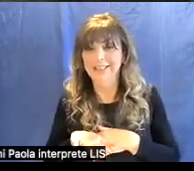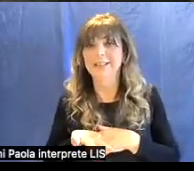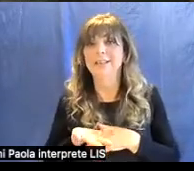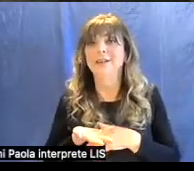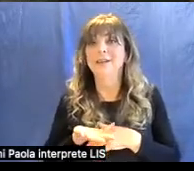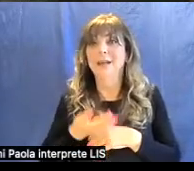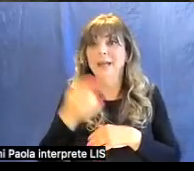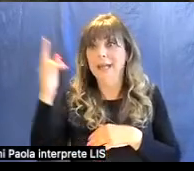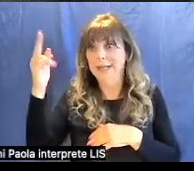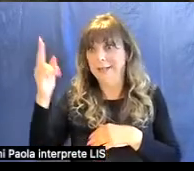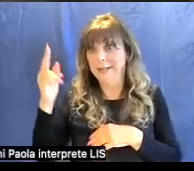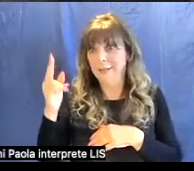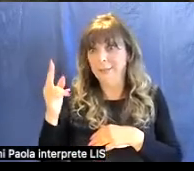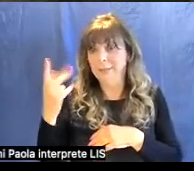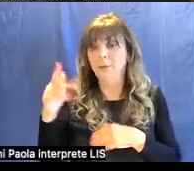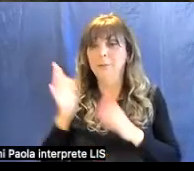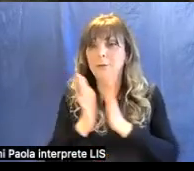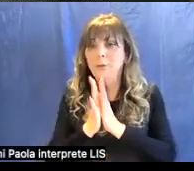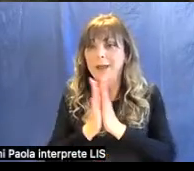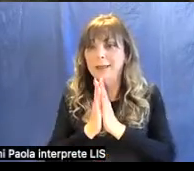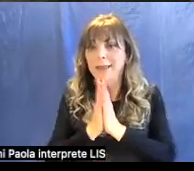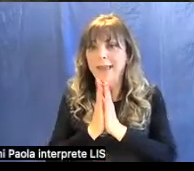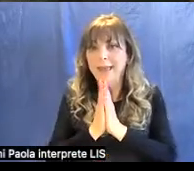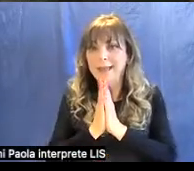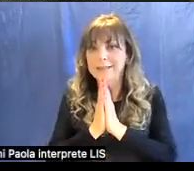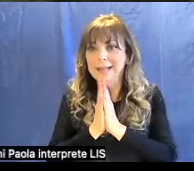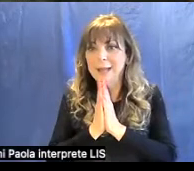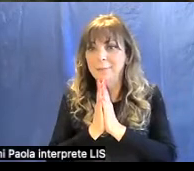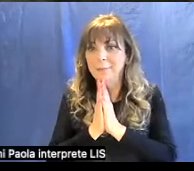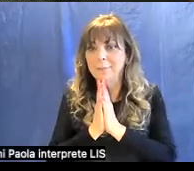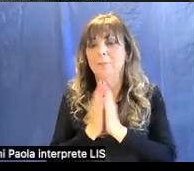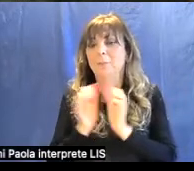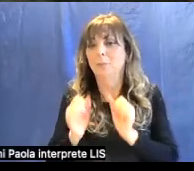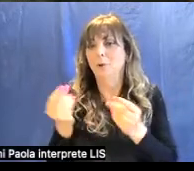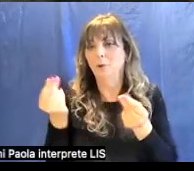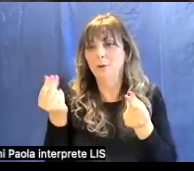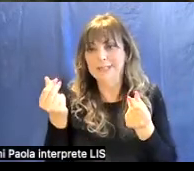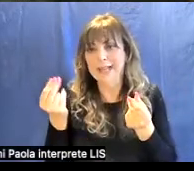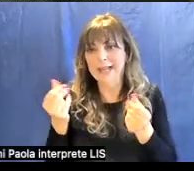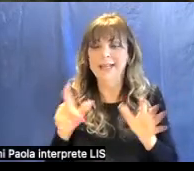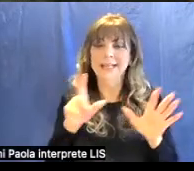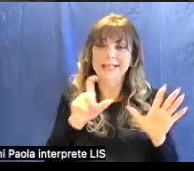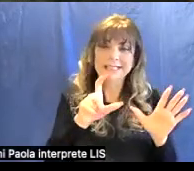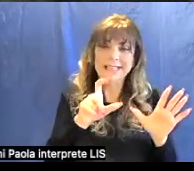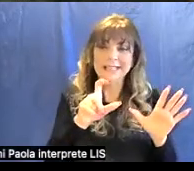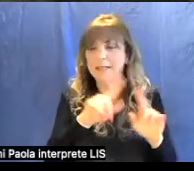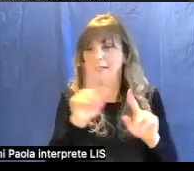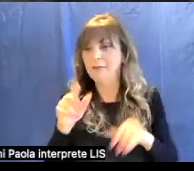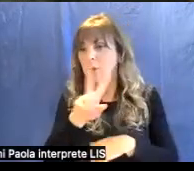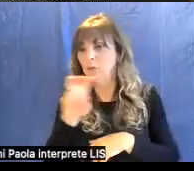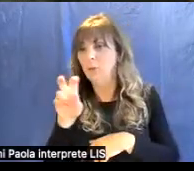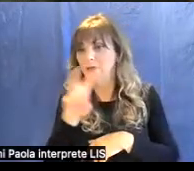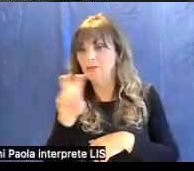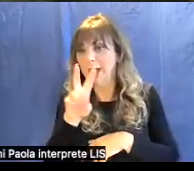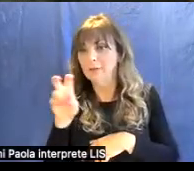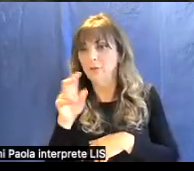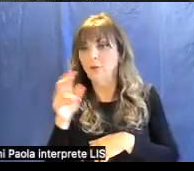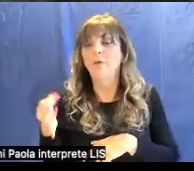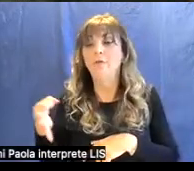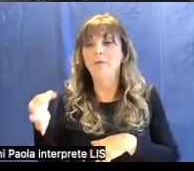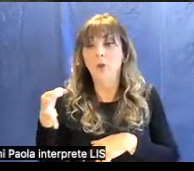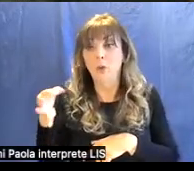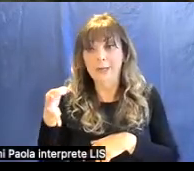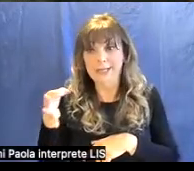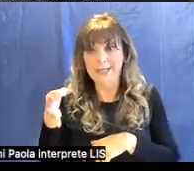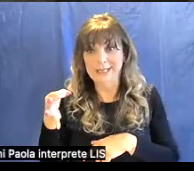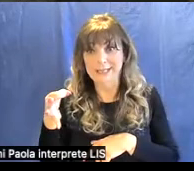per una chiesa quindi una palla d'altare poteva costare dai settanta ai duecento fiorini per